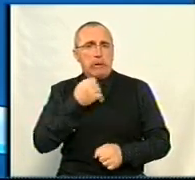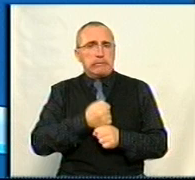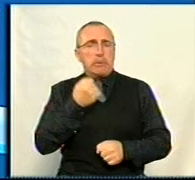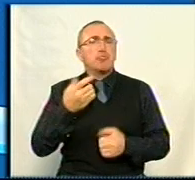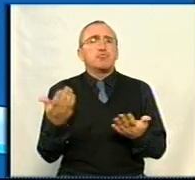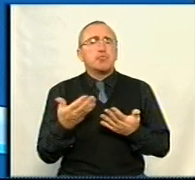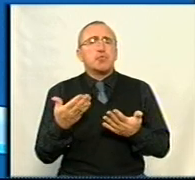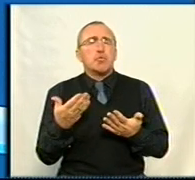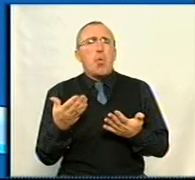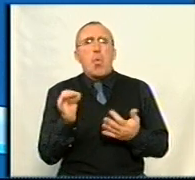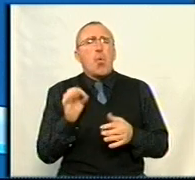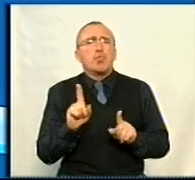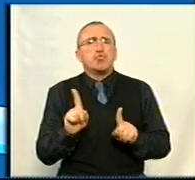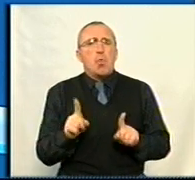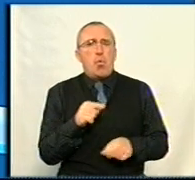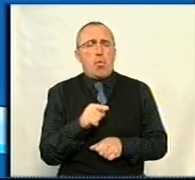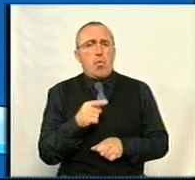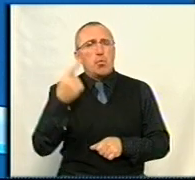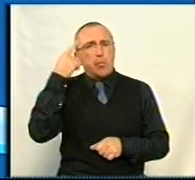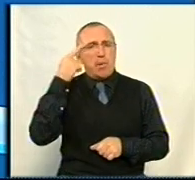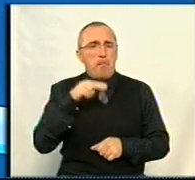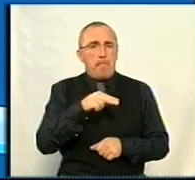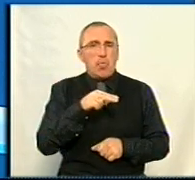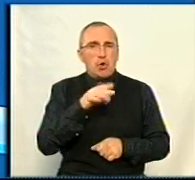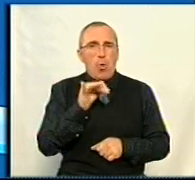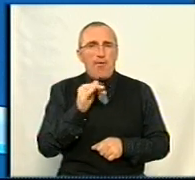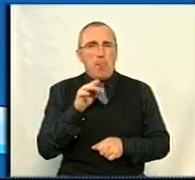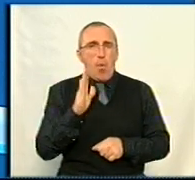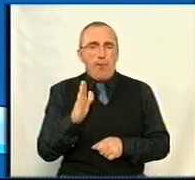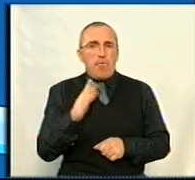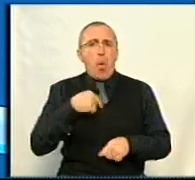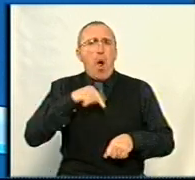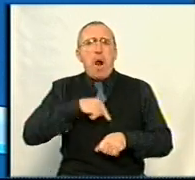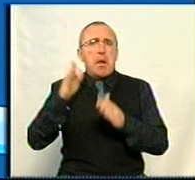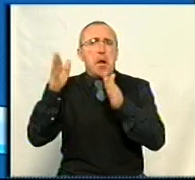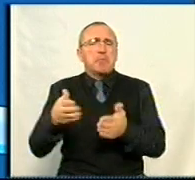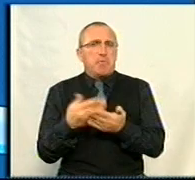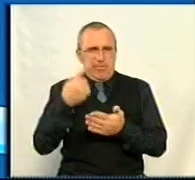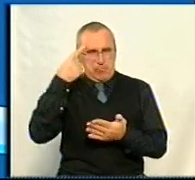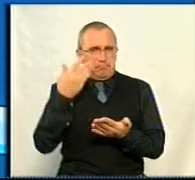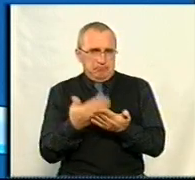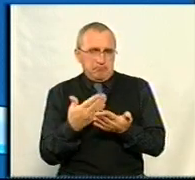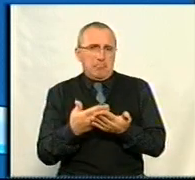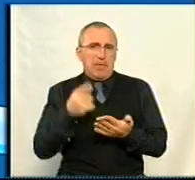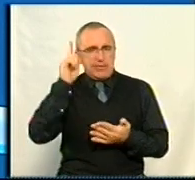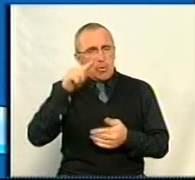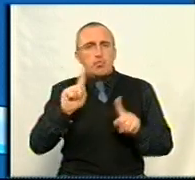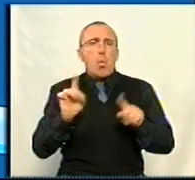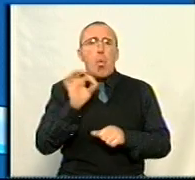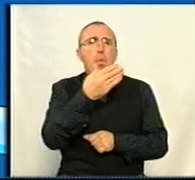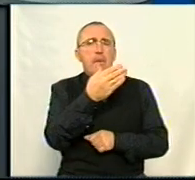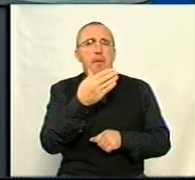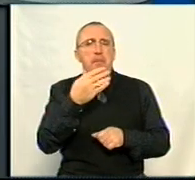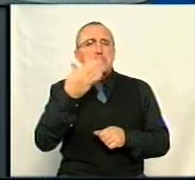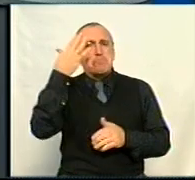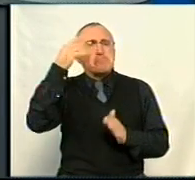Про що думав пан Трофімов, вживаючи слово «характер»? Чи ви здогадуєтесь, чи ви знаєте, ймовірно, про що він мав на